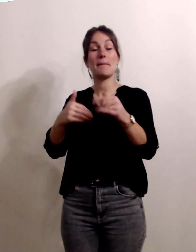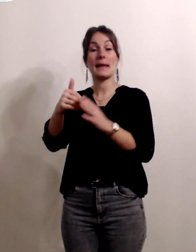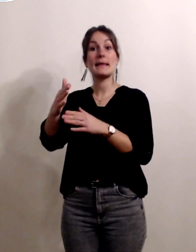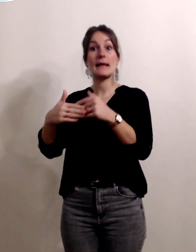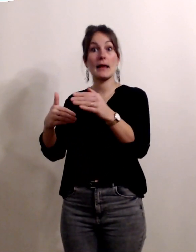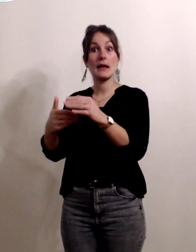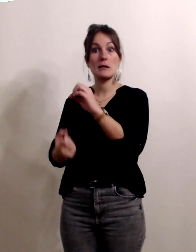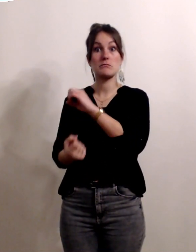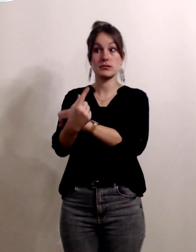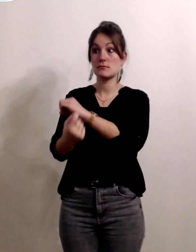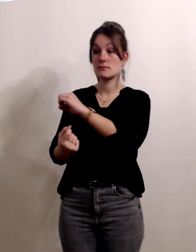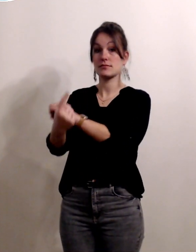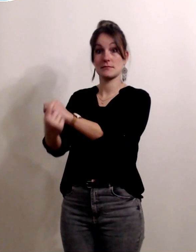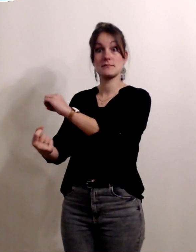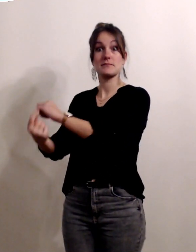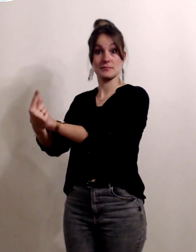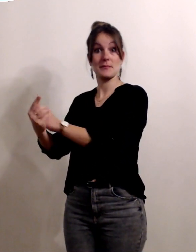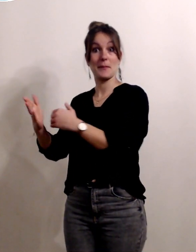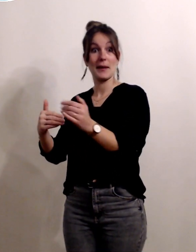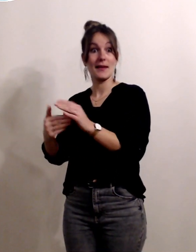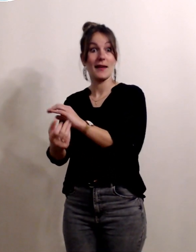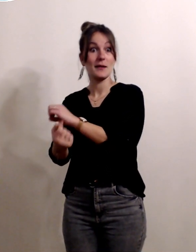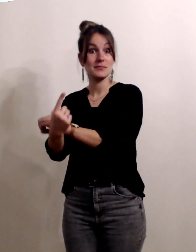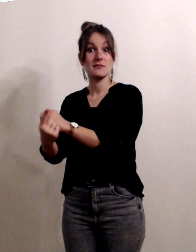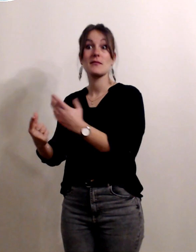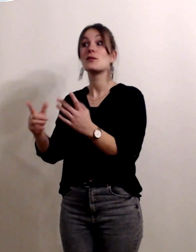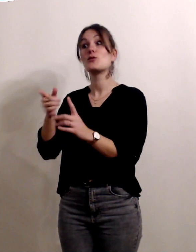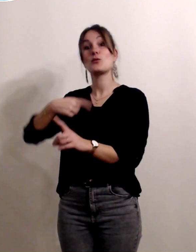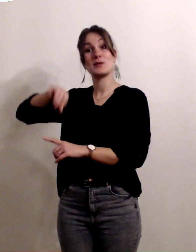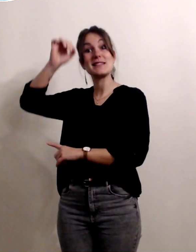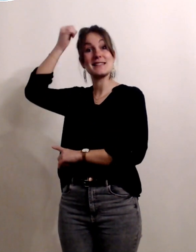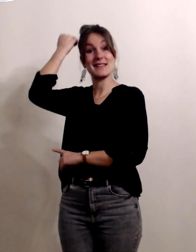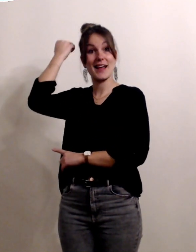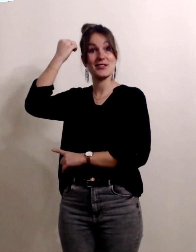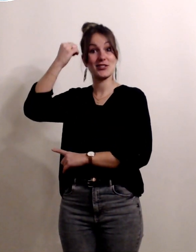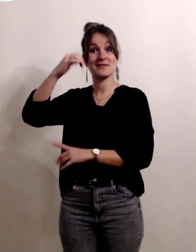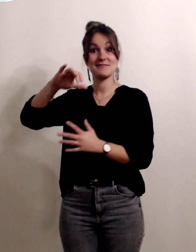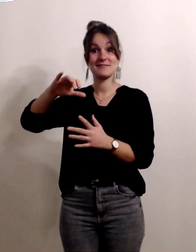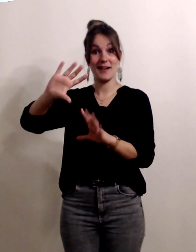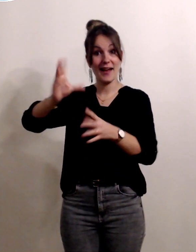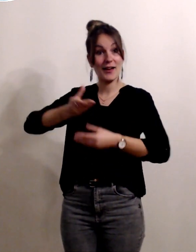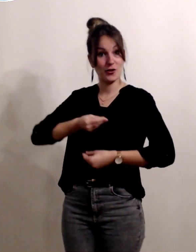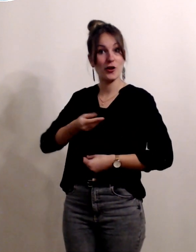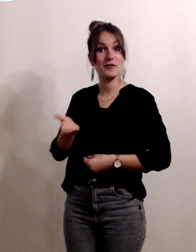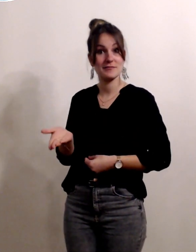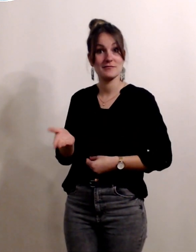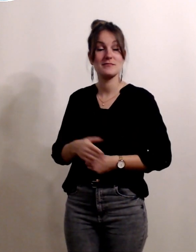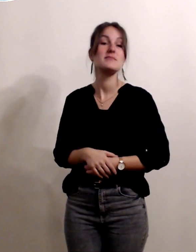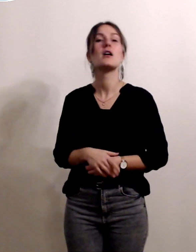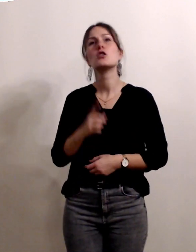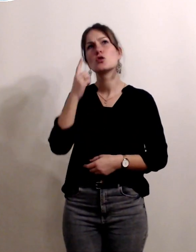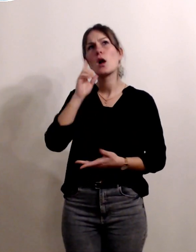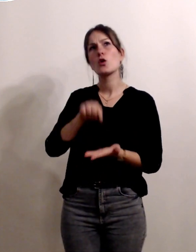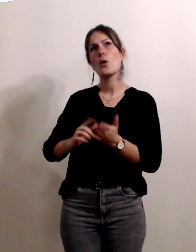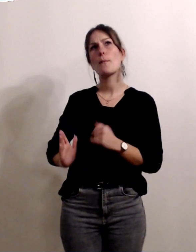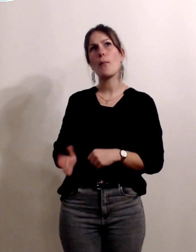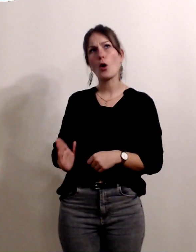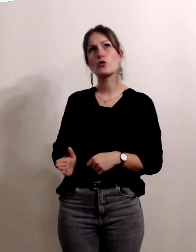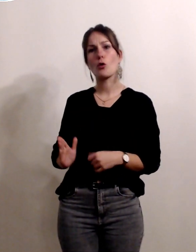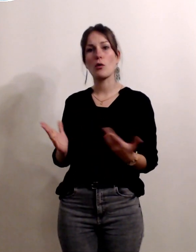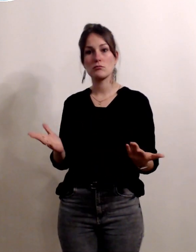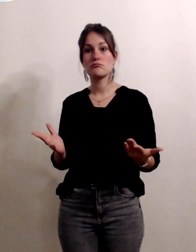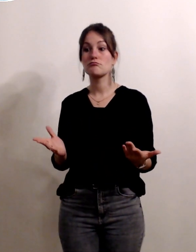émerger on a accueilli des stagiaires des gens qui étaient en cours de formation notamment à Bordeaux je crois